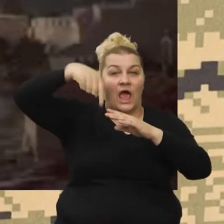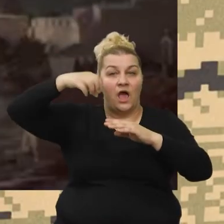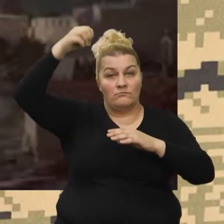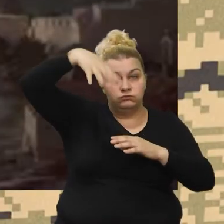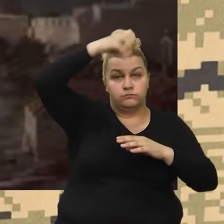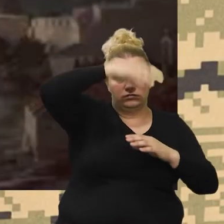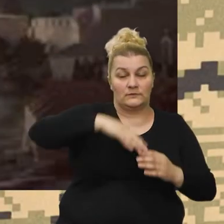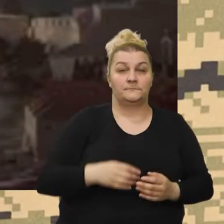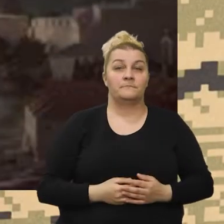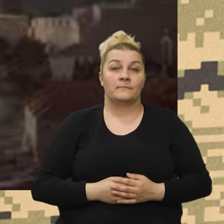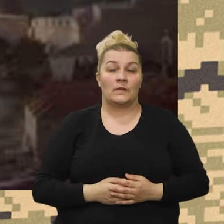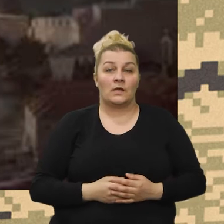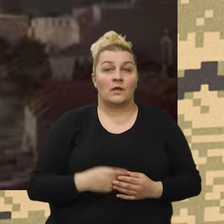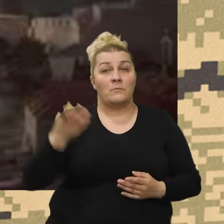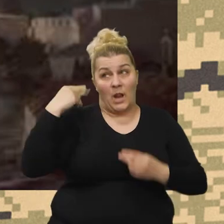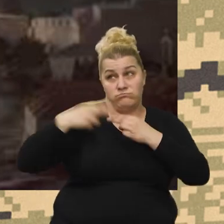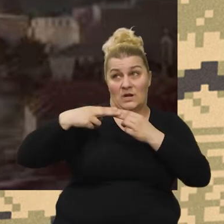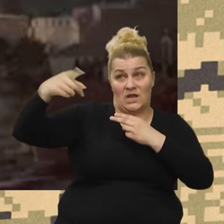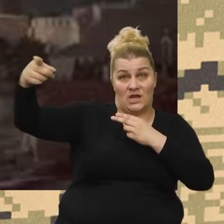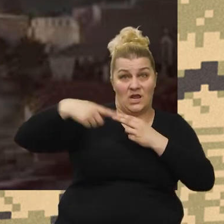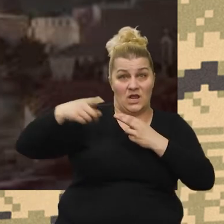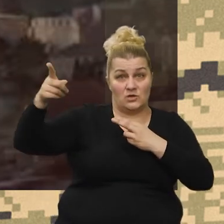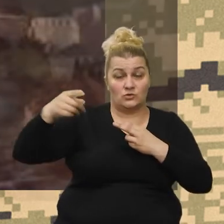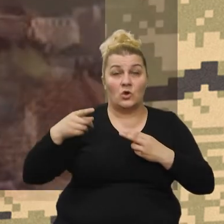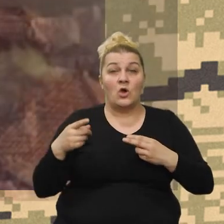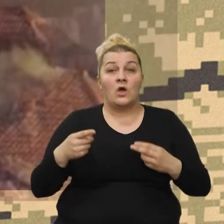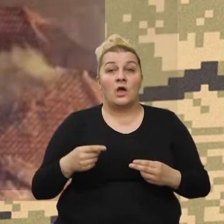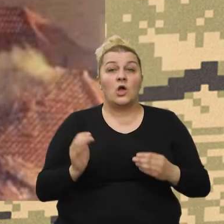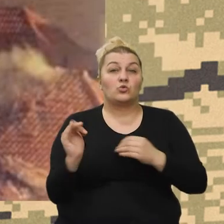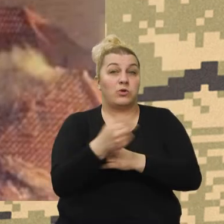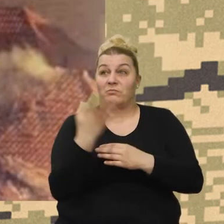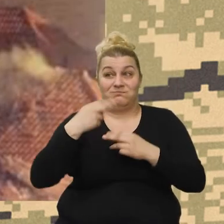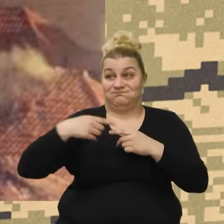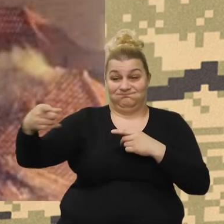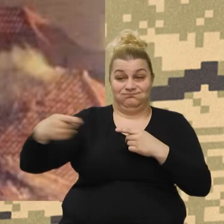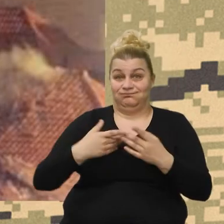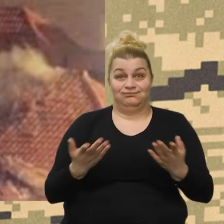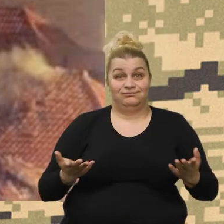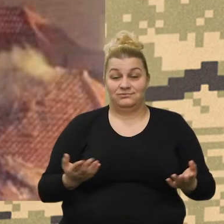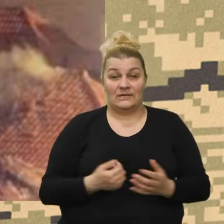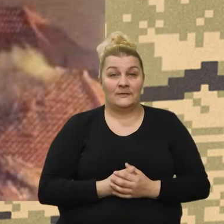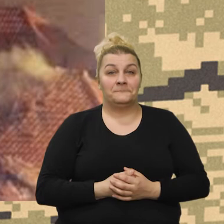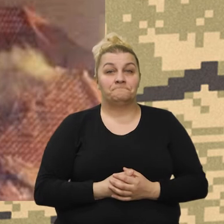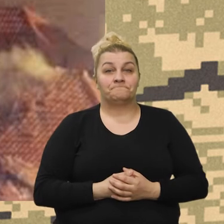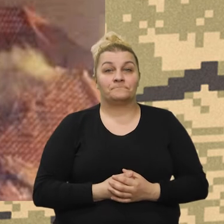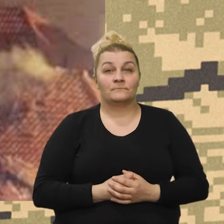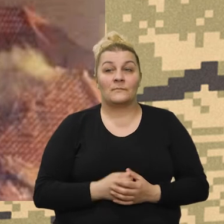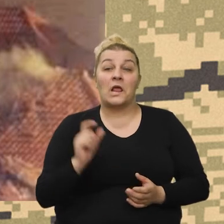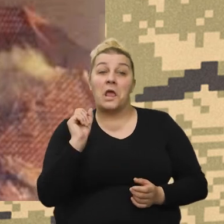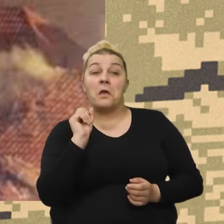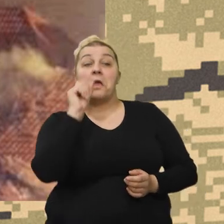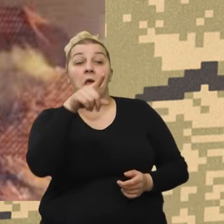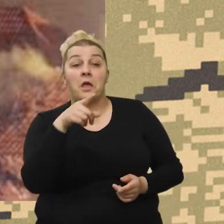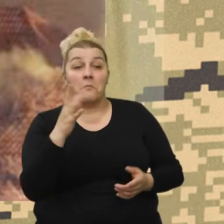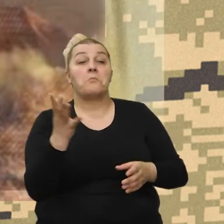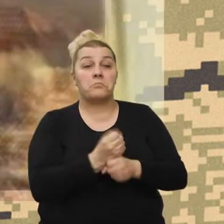Bar jednu granatu. Oni su bili jako blizu i njima je Dubrovnik bio ko na dlanu. I onda su birali. Evo, Dobrovnik si pogodio, aj